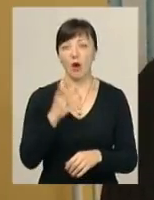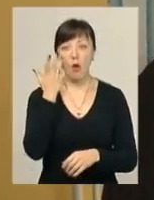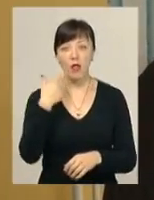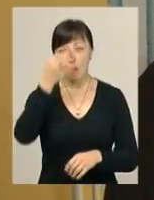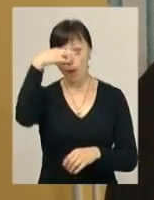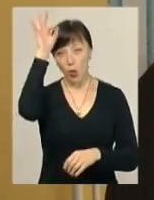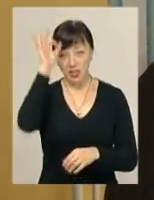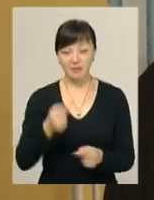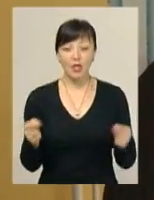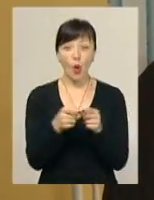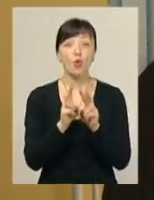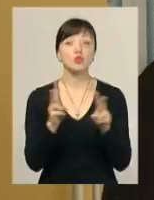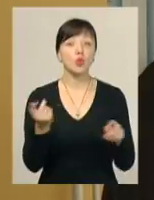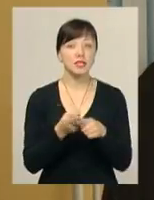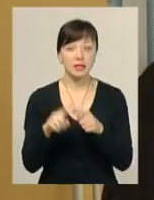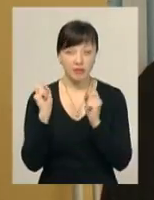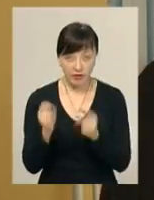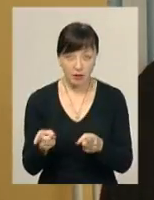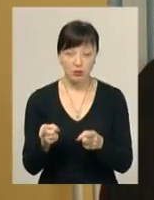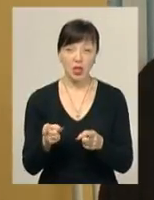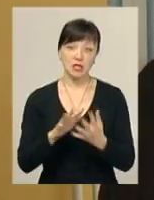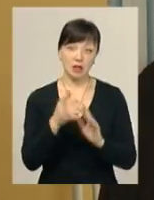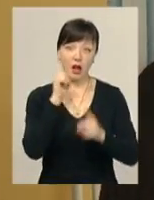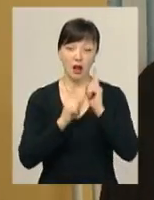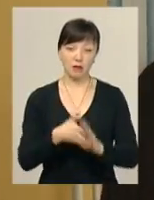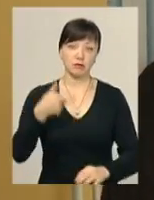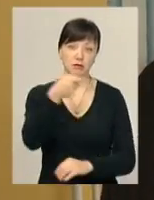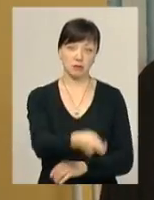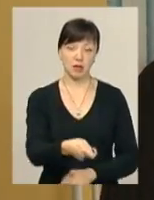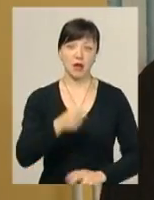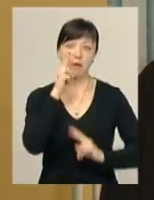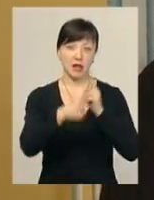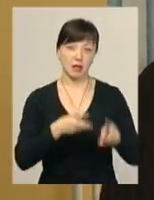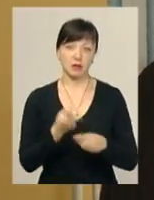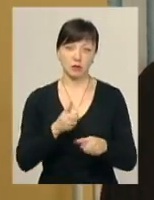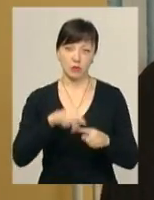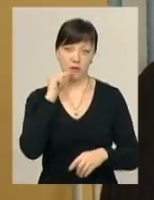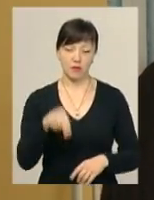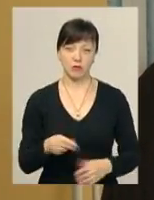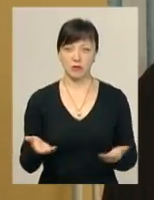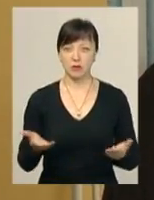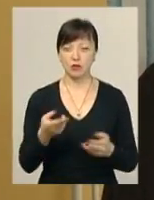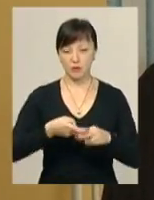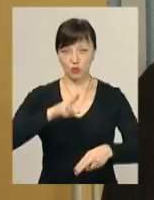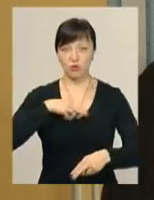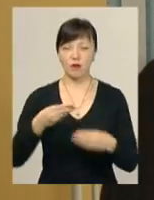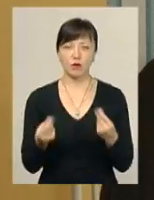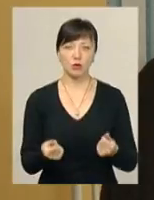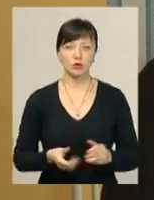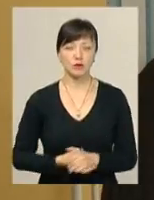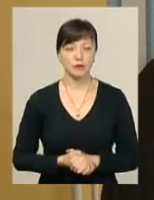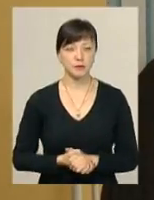поліція встановить, хто здійснив дане незаконне сміттєзвалище, сільська рада придявить претензії даному суб'єкту господарю, щодо відшкодування